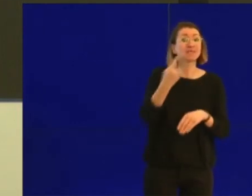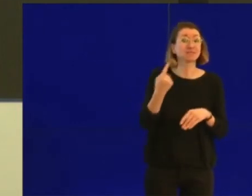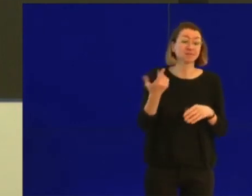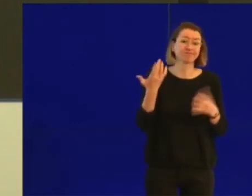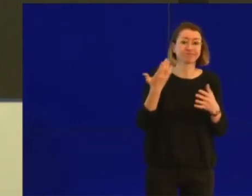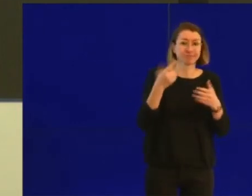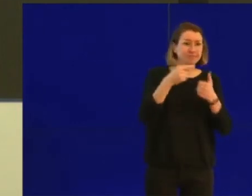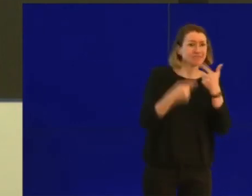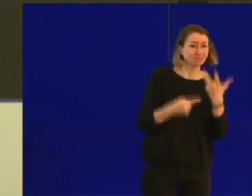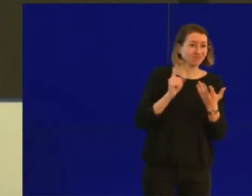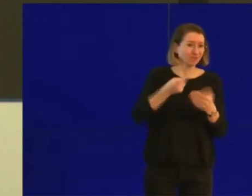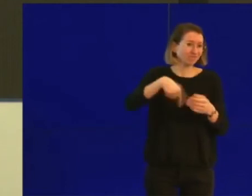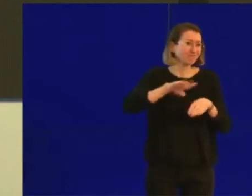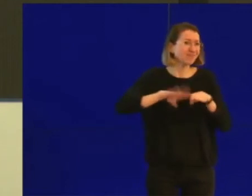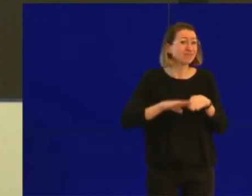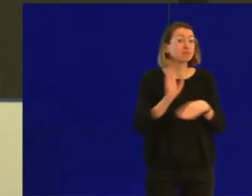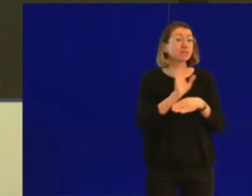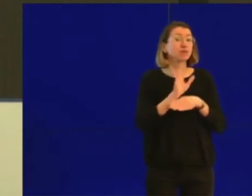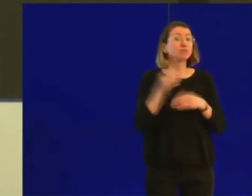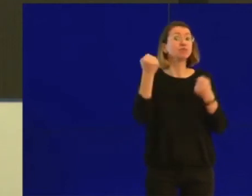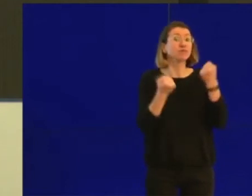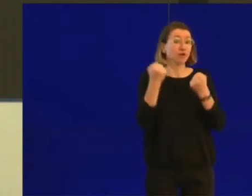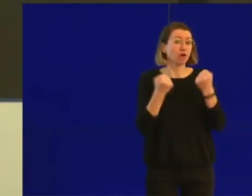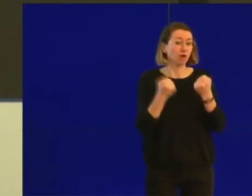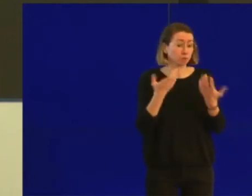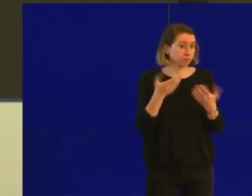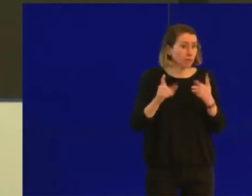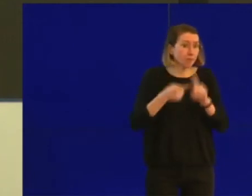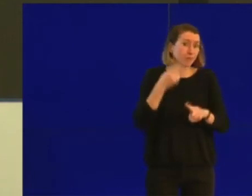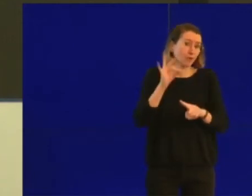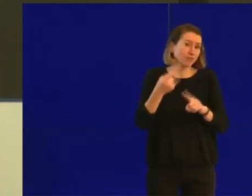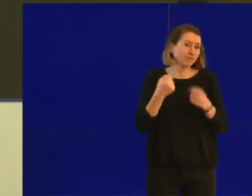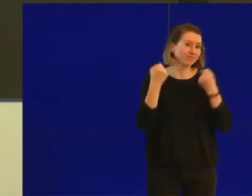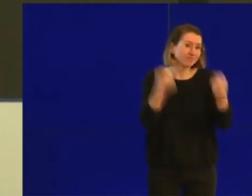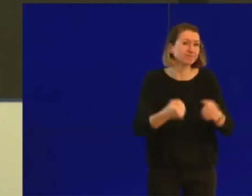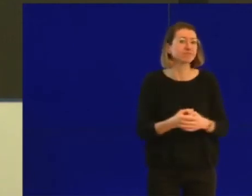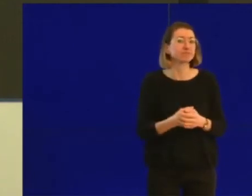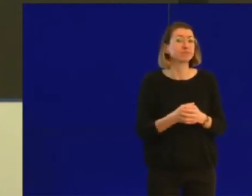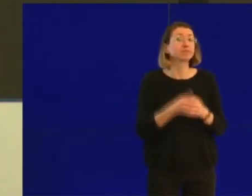dans cette situation. Soyez également bienveillants par rapport à l'ensemble des personnes qui prennent les transports en commun.